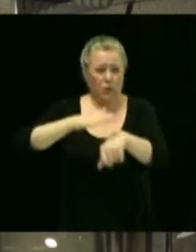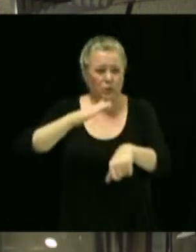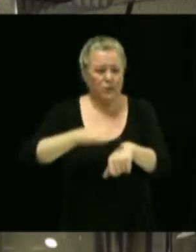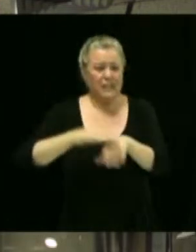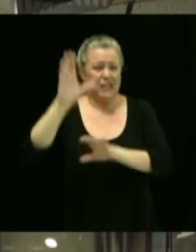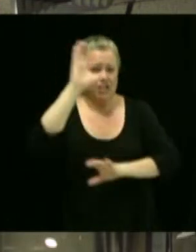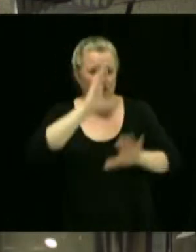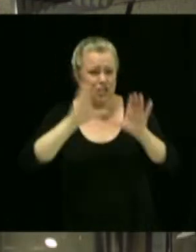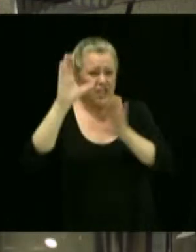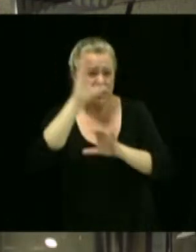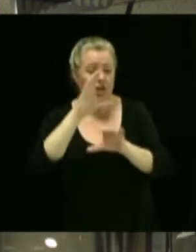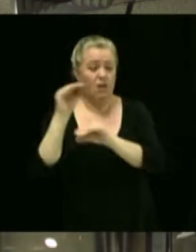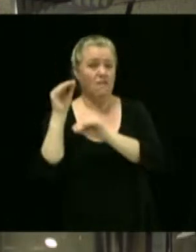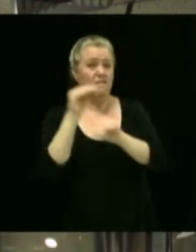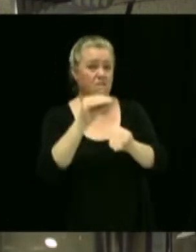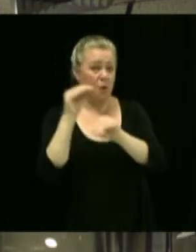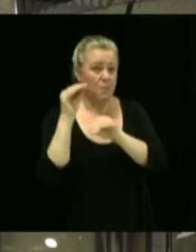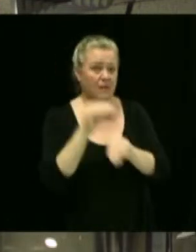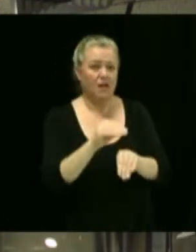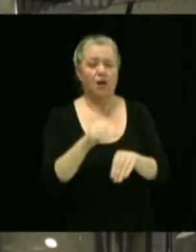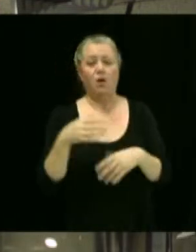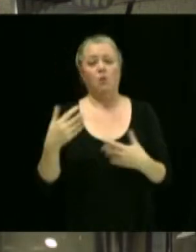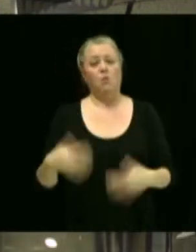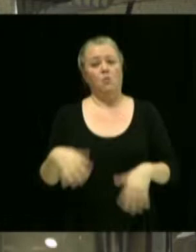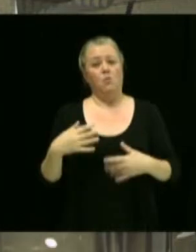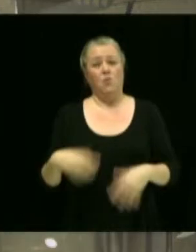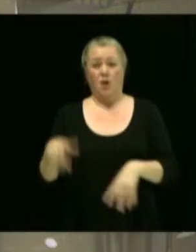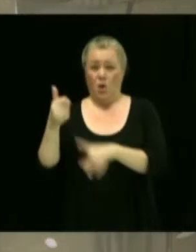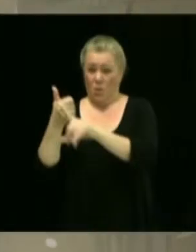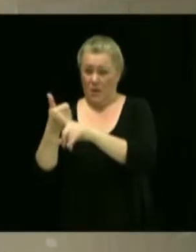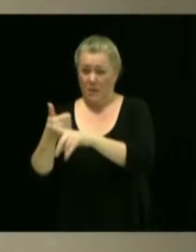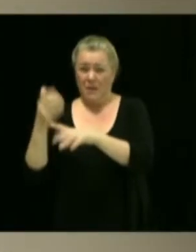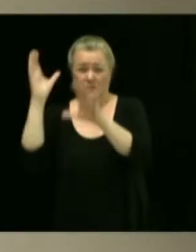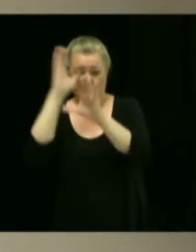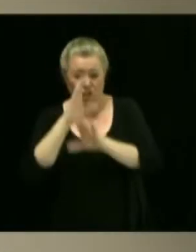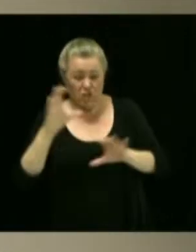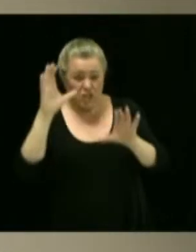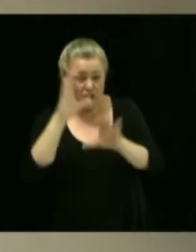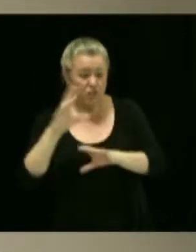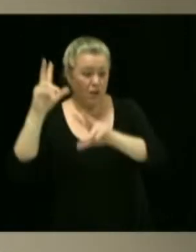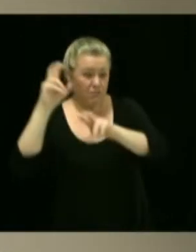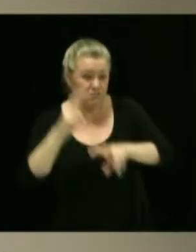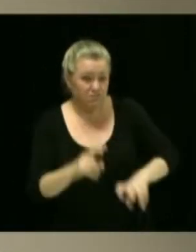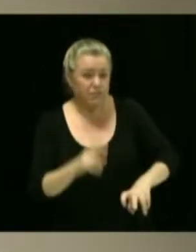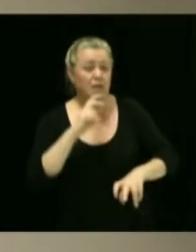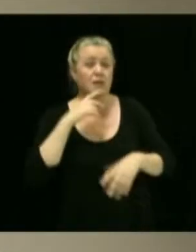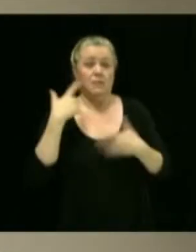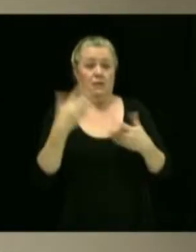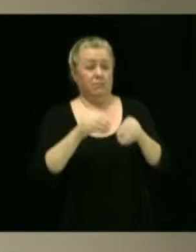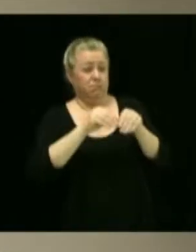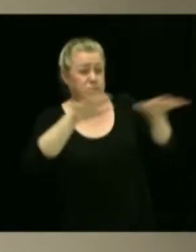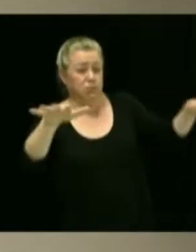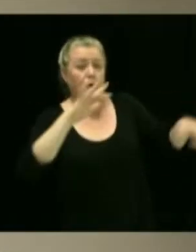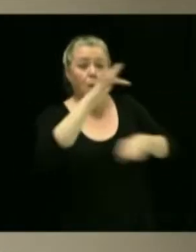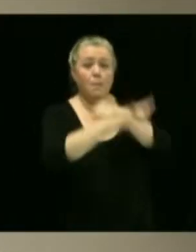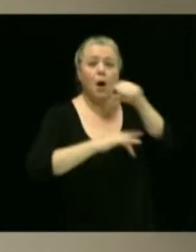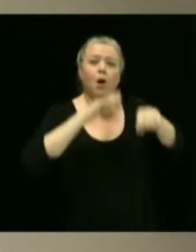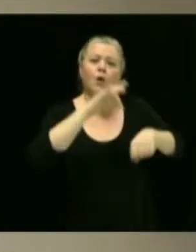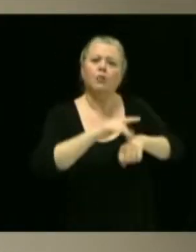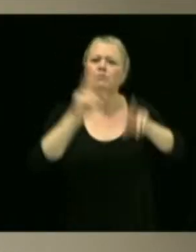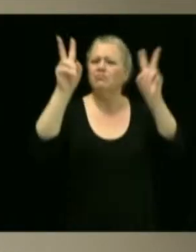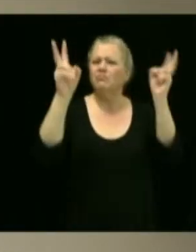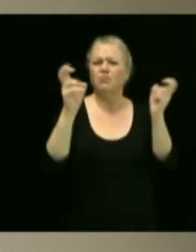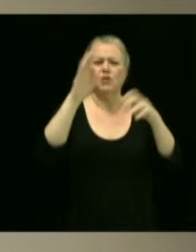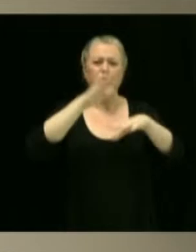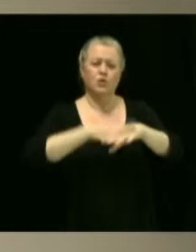formateur, Bill est un chercheur dont les travaux ont fait référence dans le monde en matière d'empowerment et d'action sociale et communautaire.